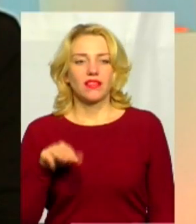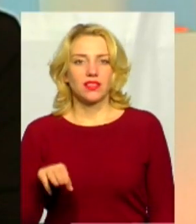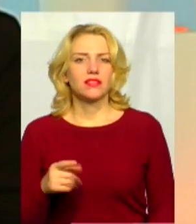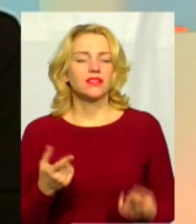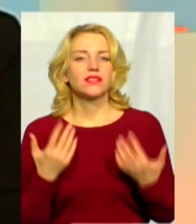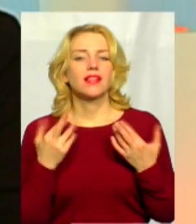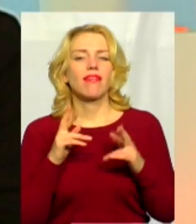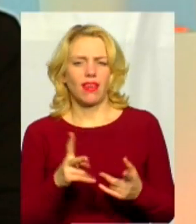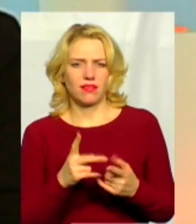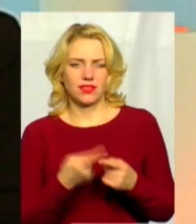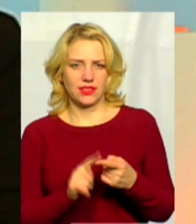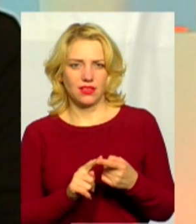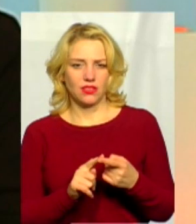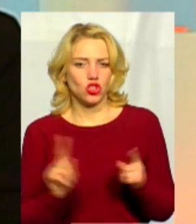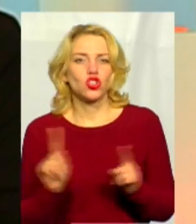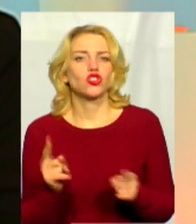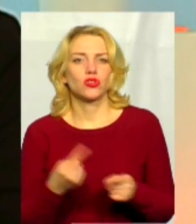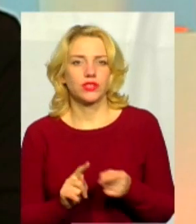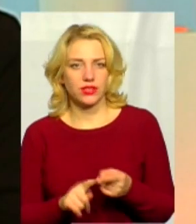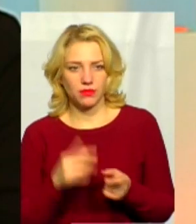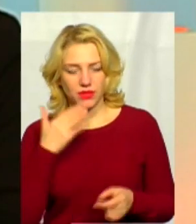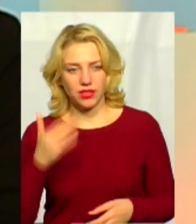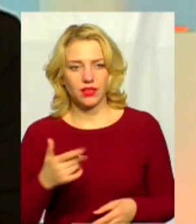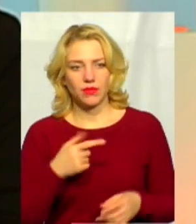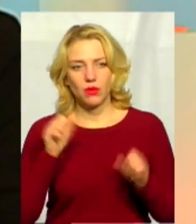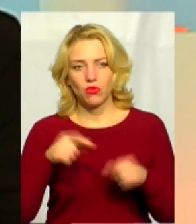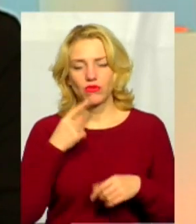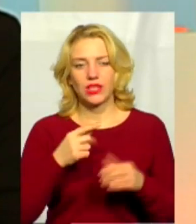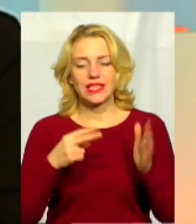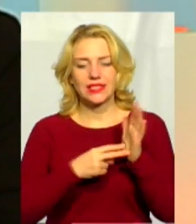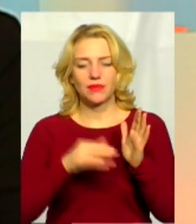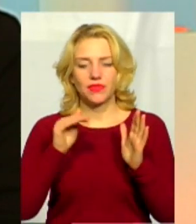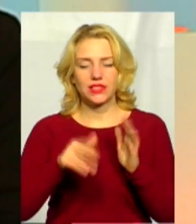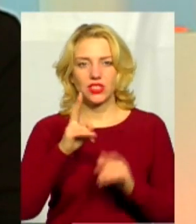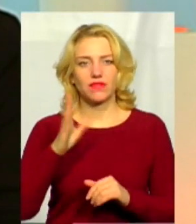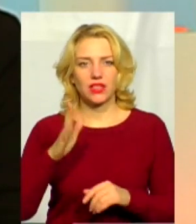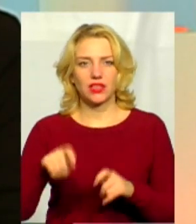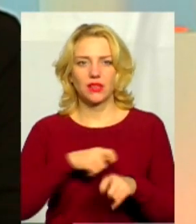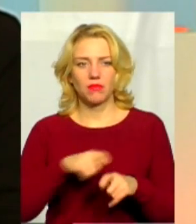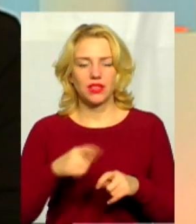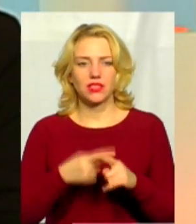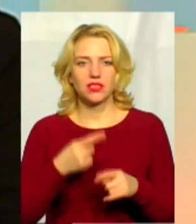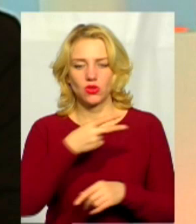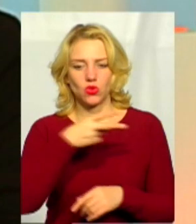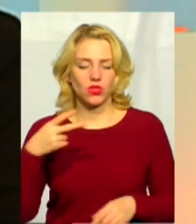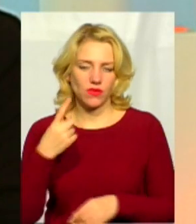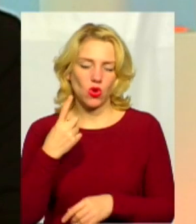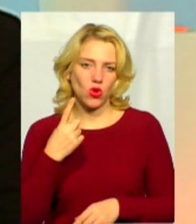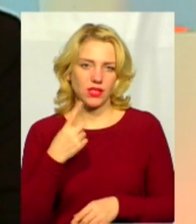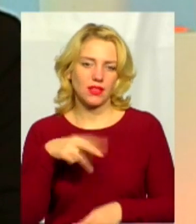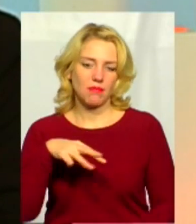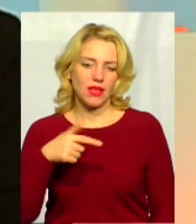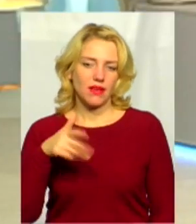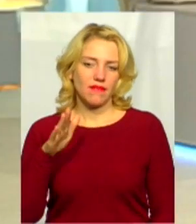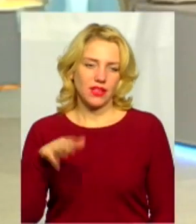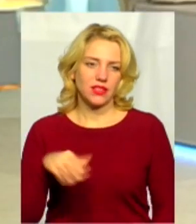що? Ви можете говорити про те, що приблизно 7 тисяч квадратних метрів – це буде долінювати 1 мегаватт. Це може бути